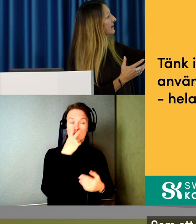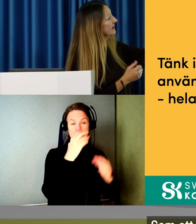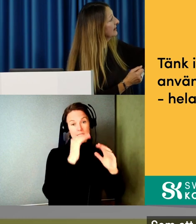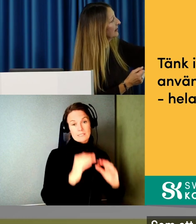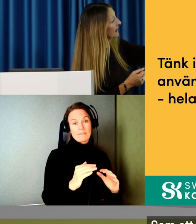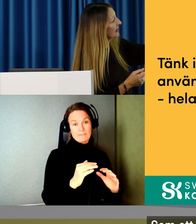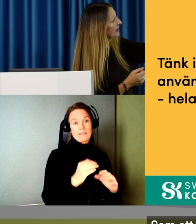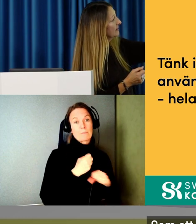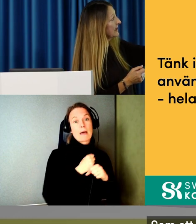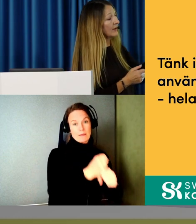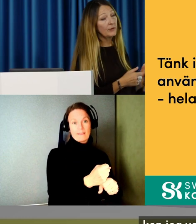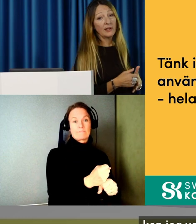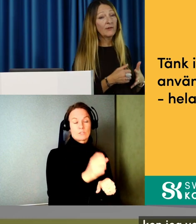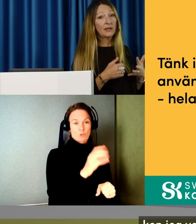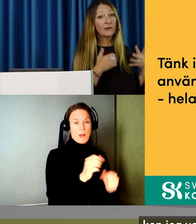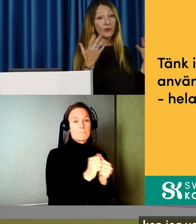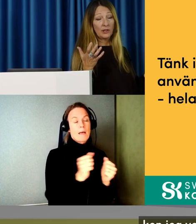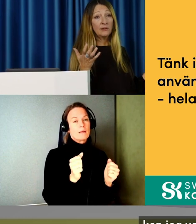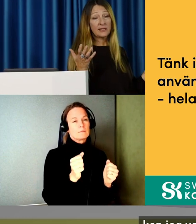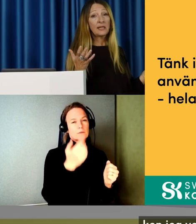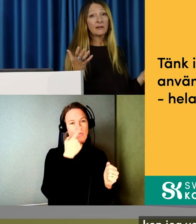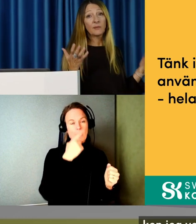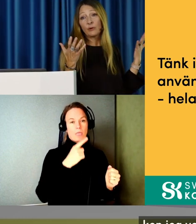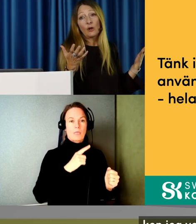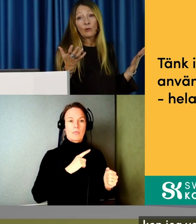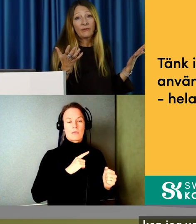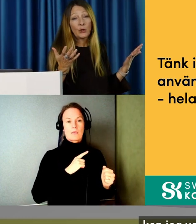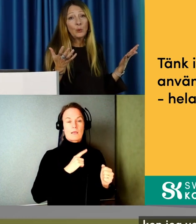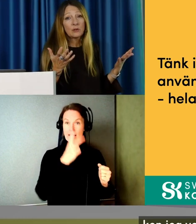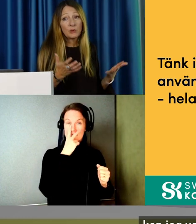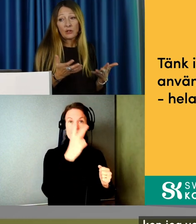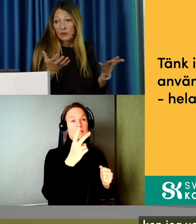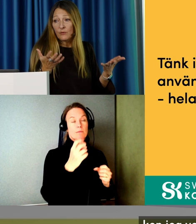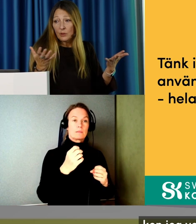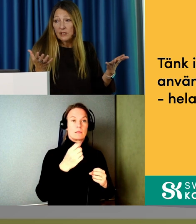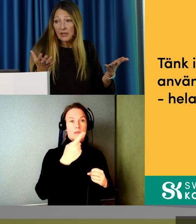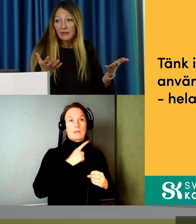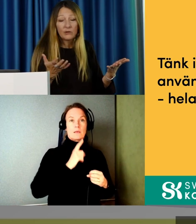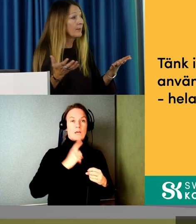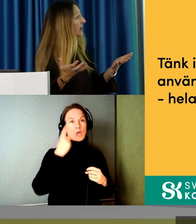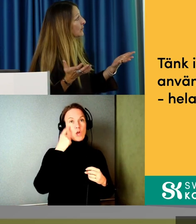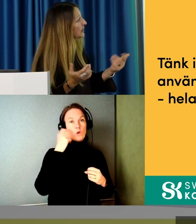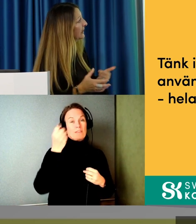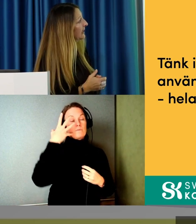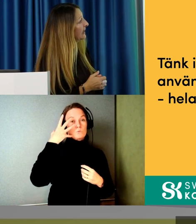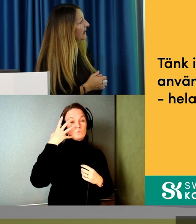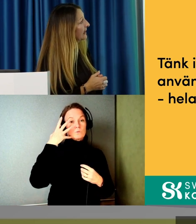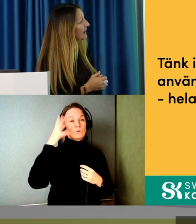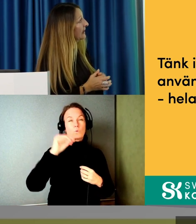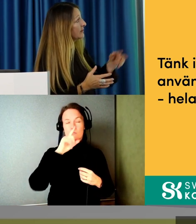permanent. Men sen kan jag få en tillfällig vara sen där man får en ögoninfektion som gör att jag har svårt att se under en period.